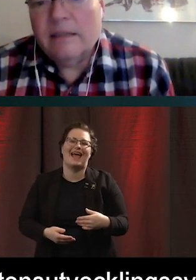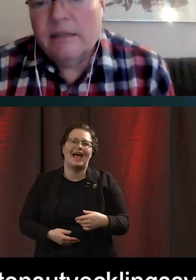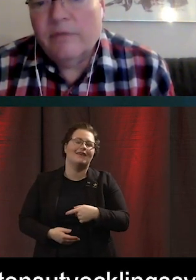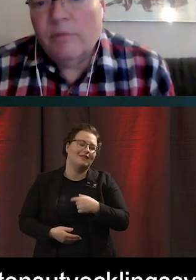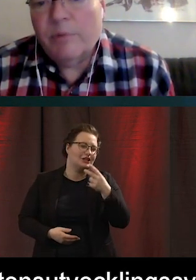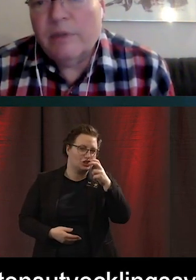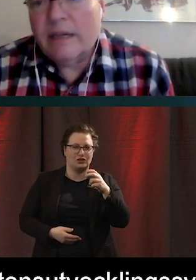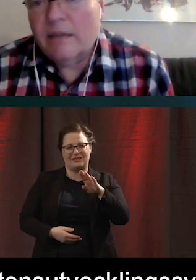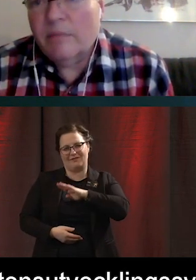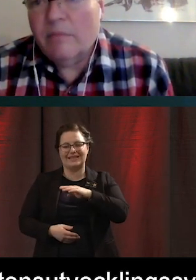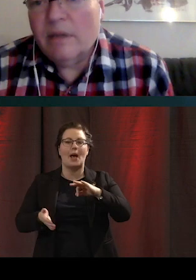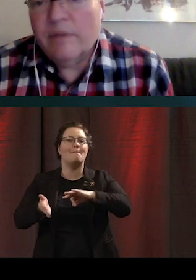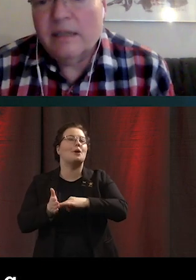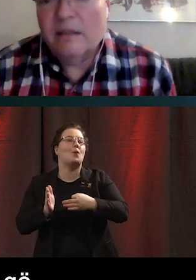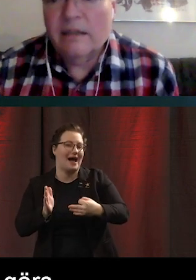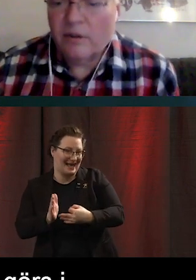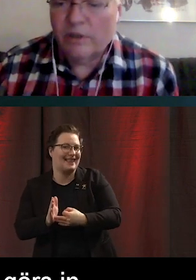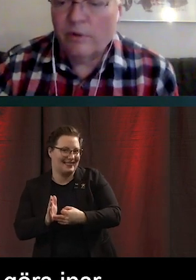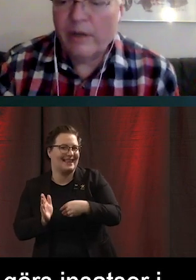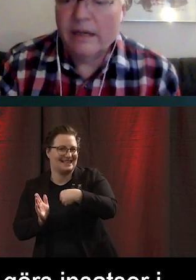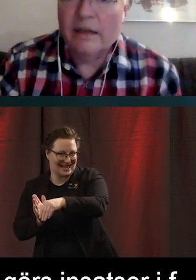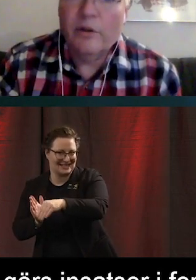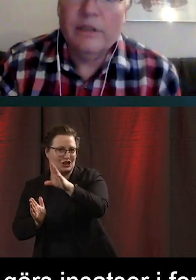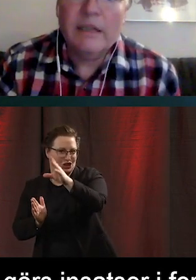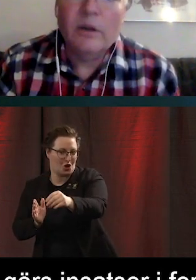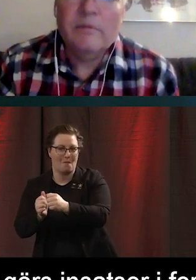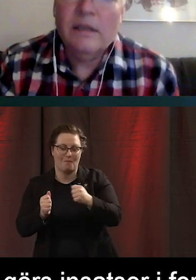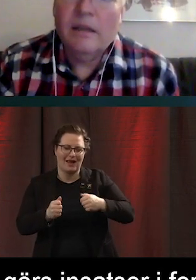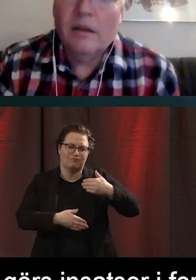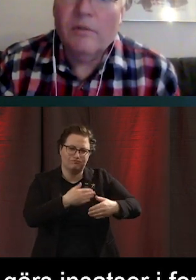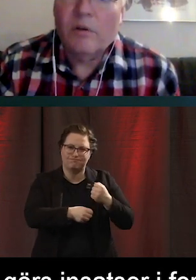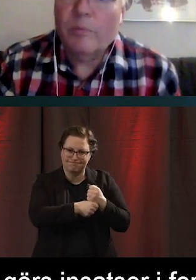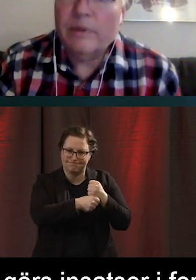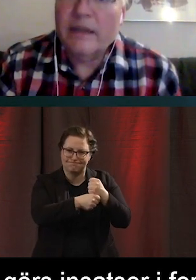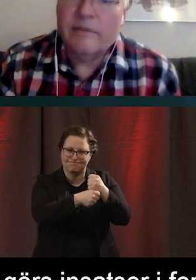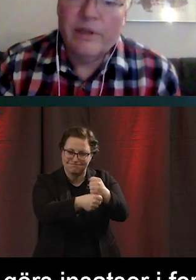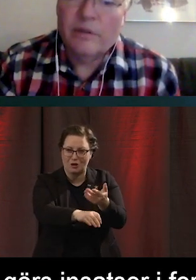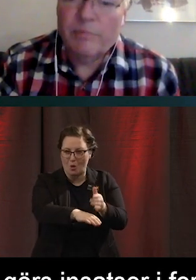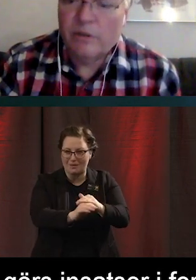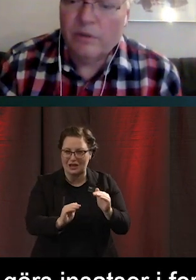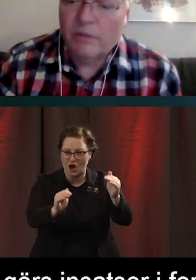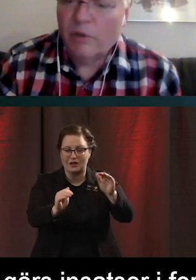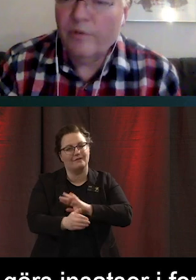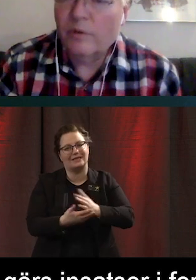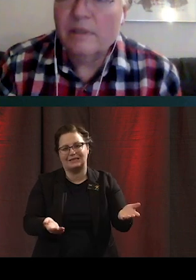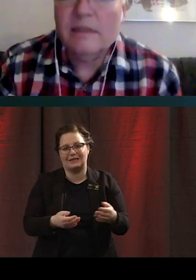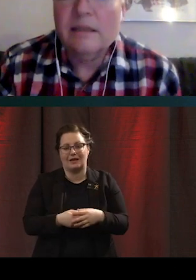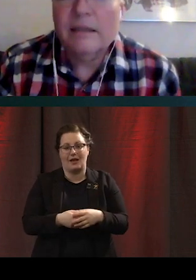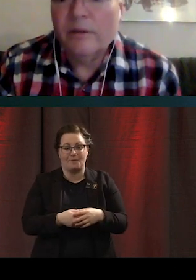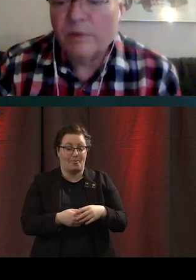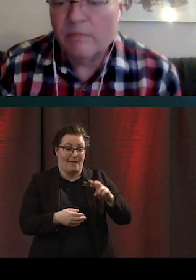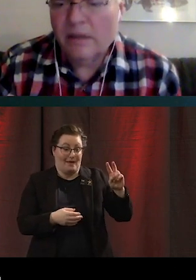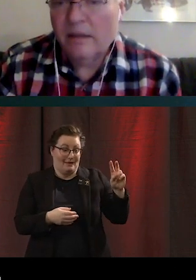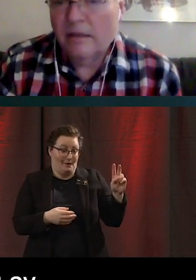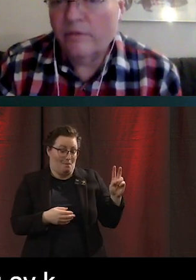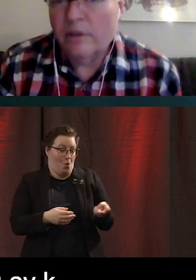insatser i form av projekt. Men det finns inte den här kontinuerliga höjningen av kompetens. Vare sig hos personer som har funktionsnedsättning.